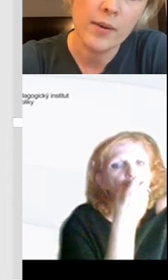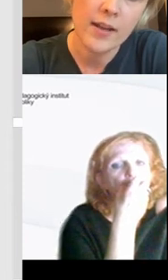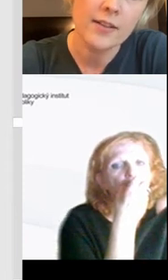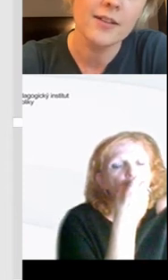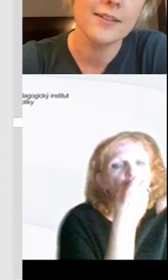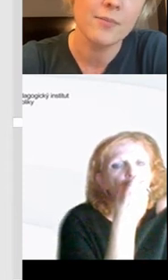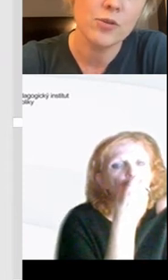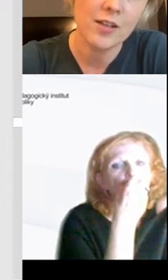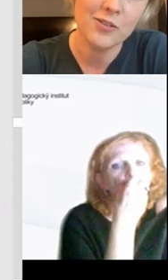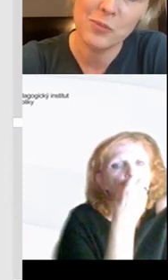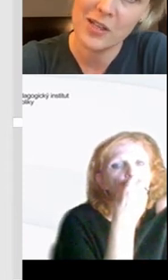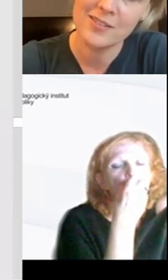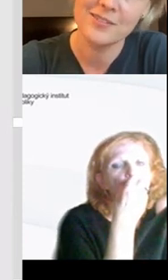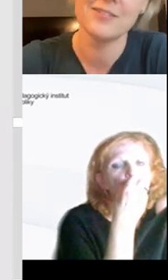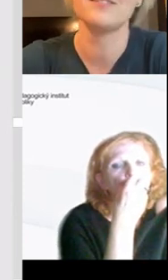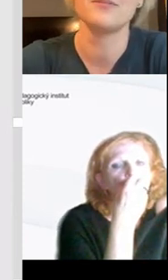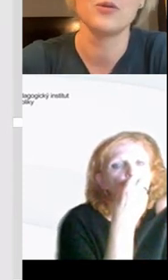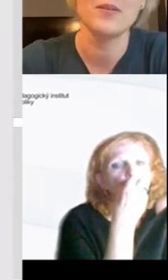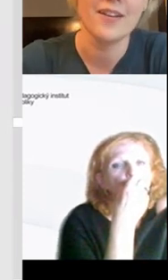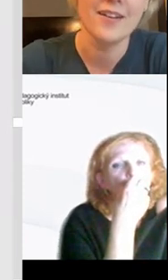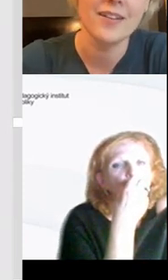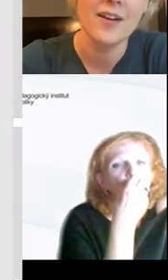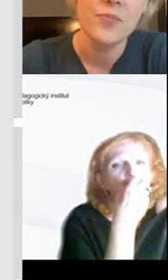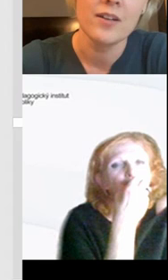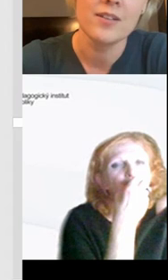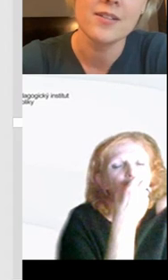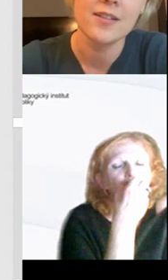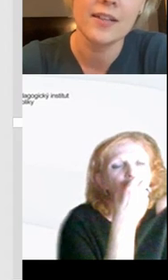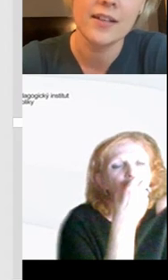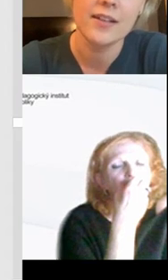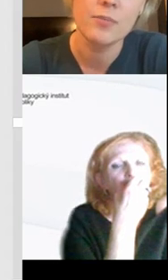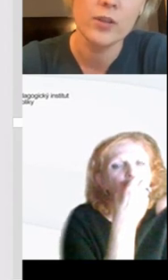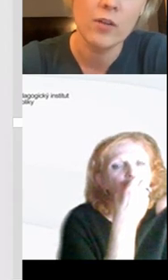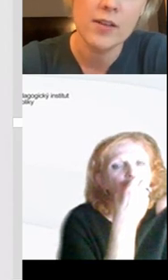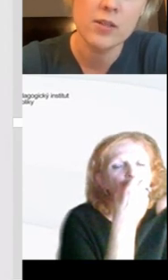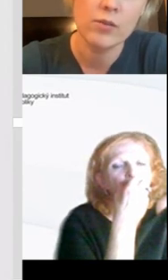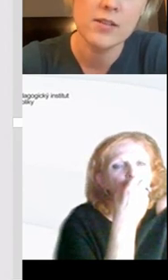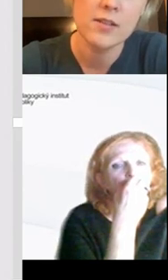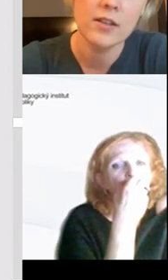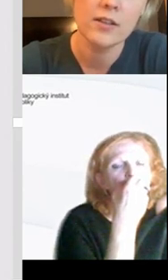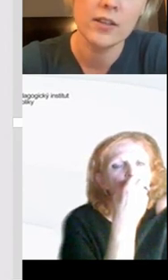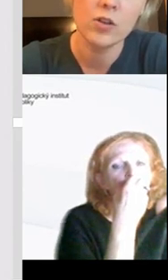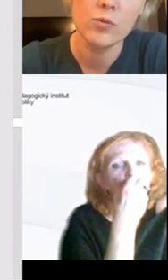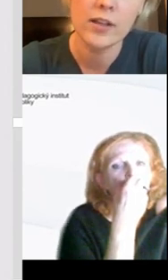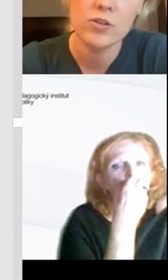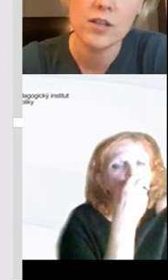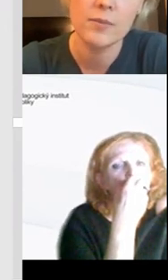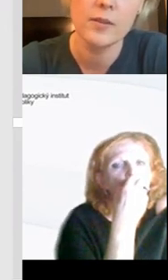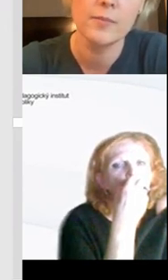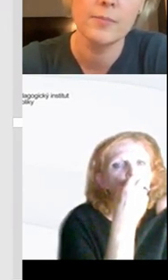je dobré, a tady možná mě doplní Renata, zase některé ty modelové situace těch